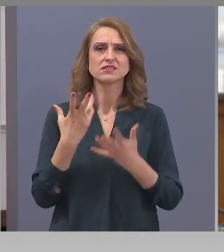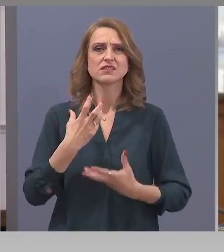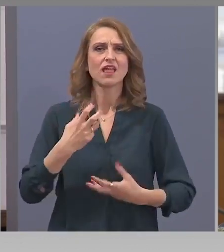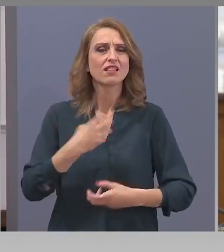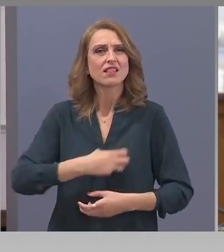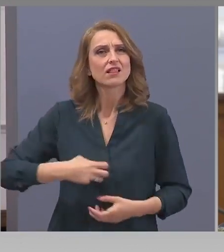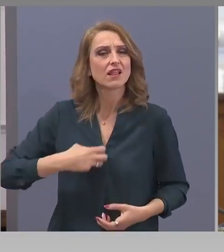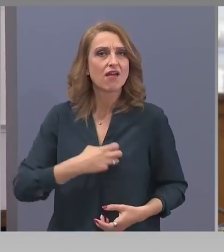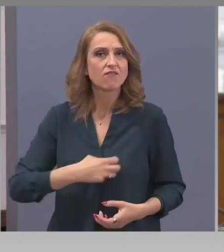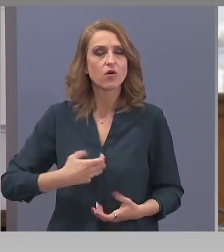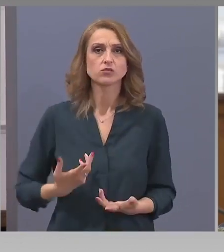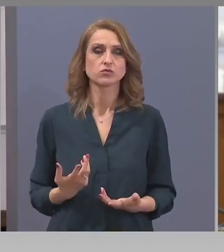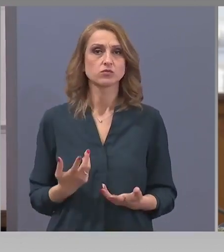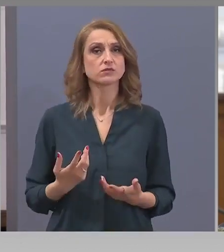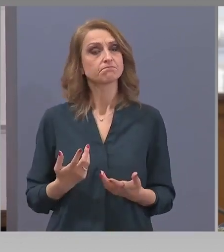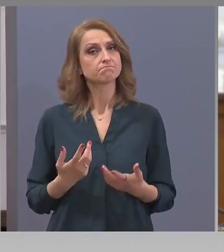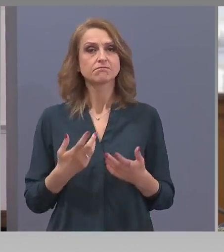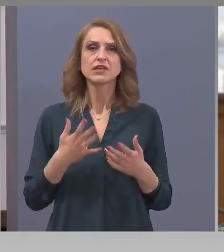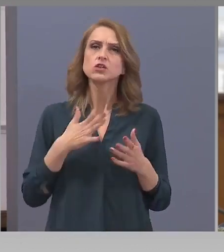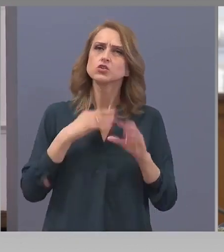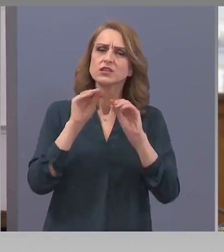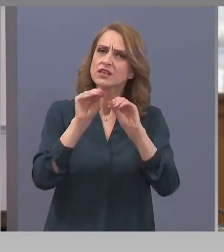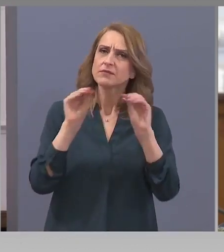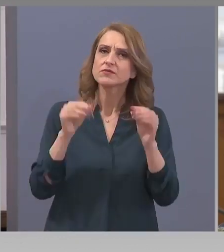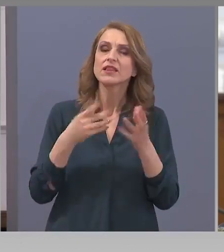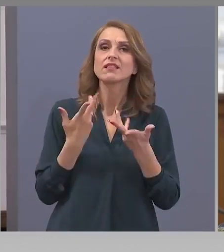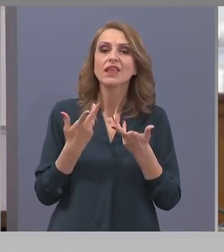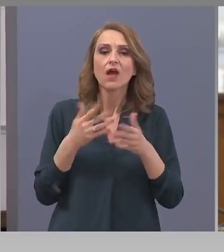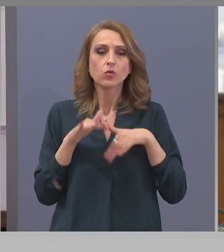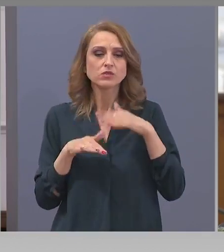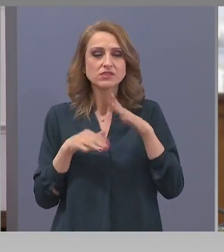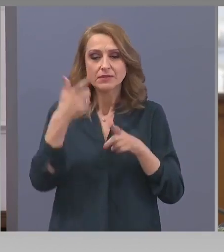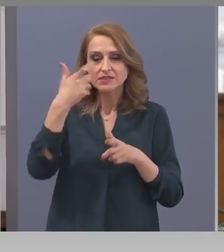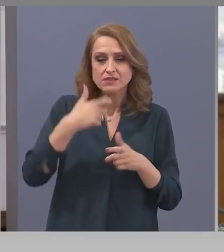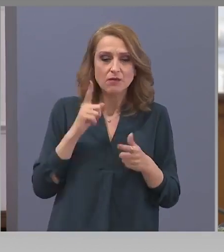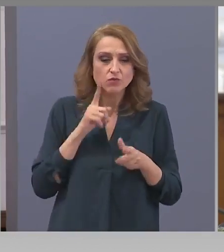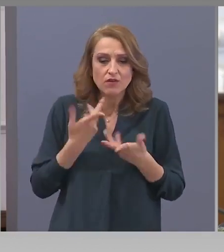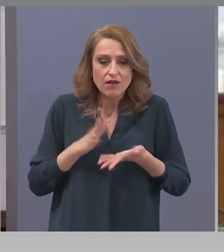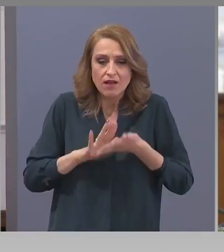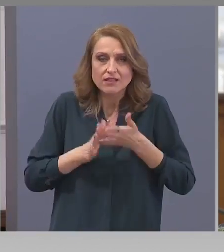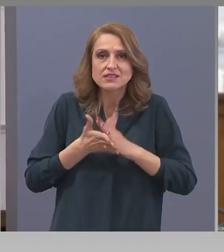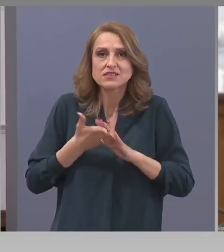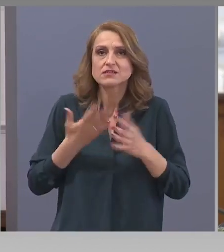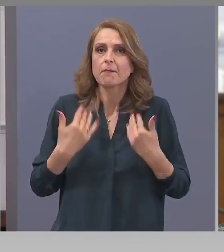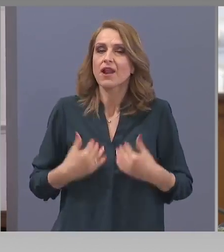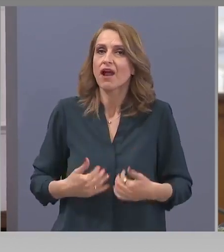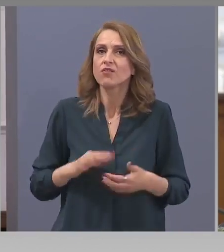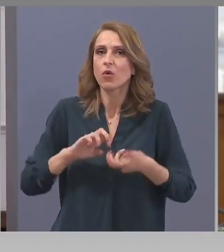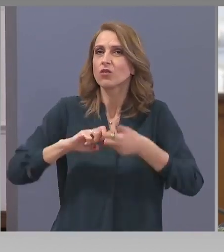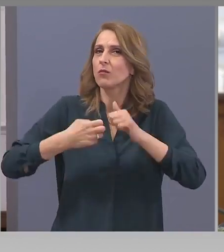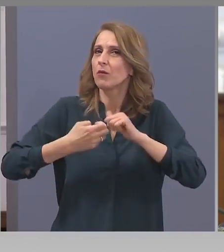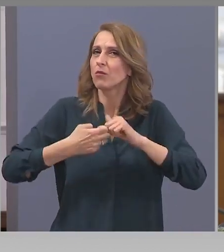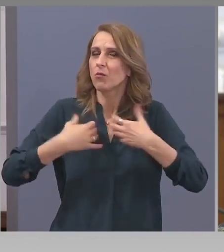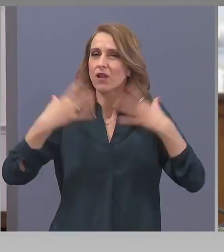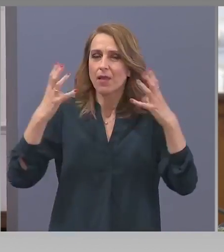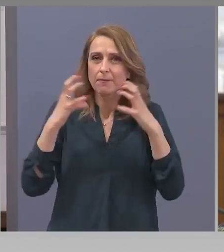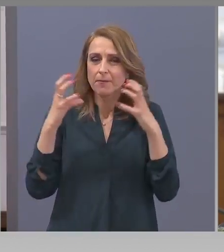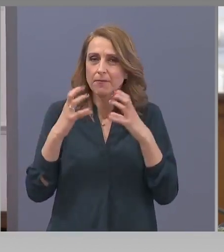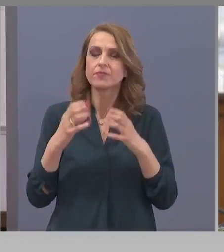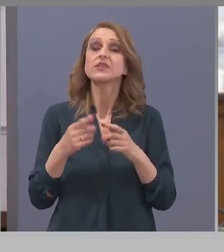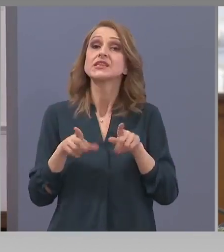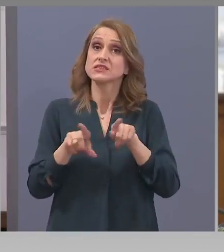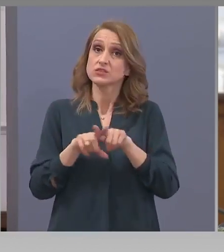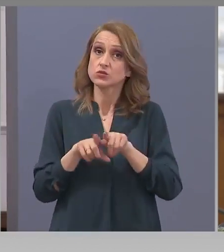напрегнатост в няколко стъпки, преди да стигнат до специалист. Другата идея, която имаме, ще обсъдим с